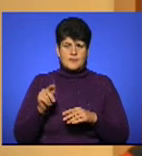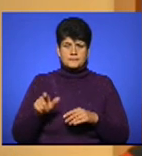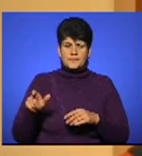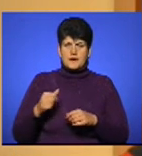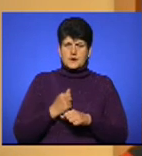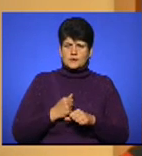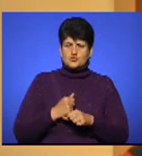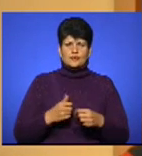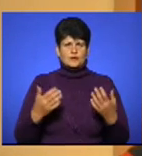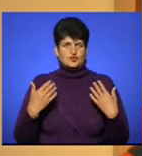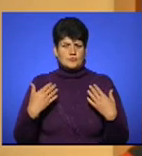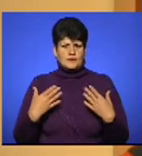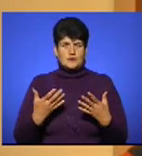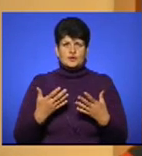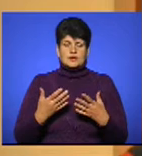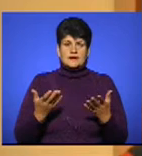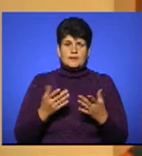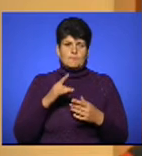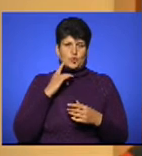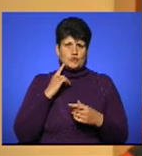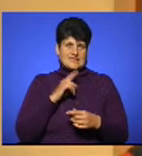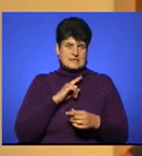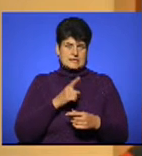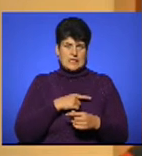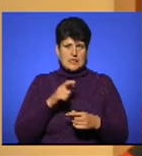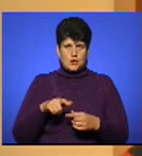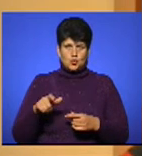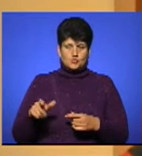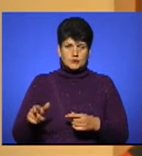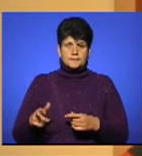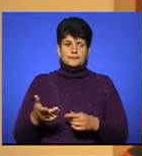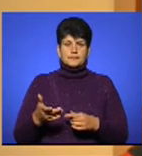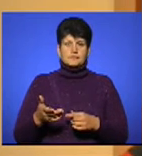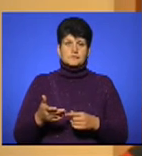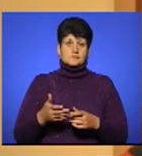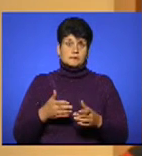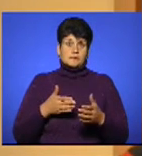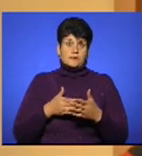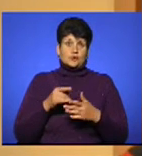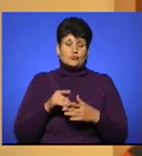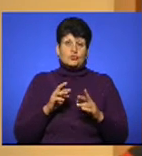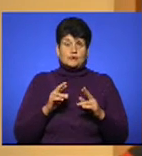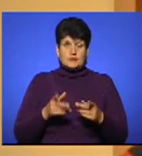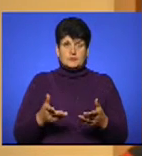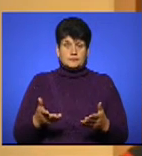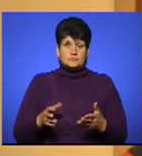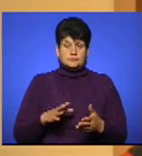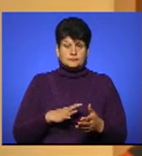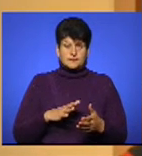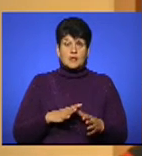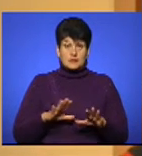відпочиваюче, молоді, сильні люди, в міру того, як він переноситься. І